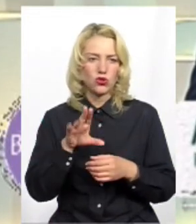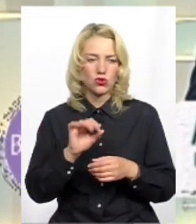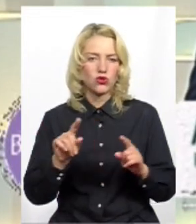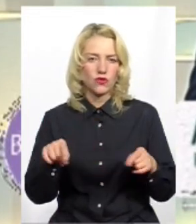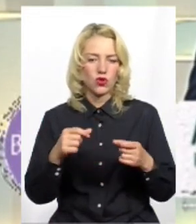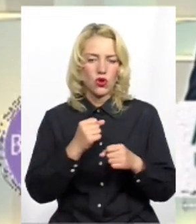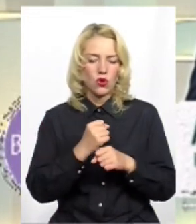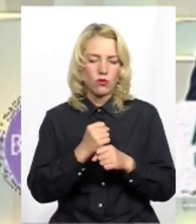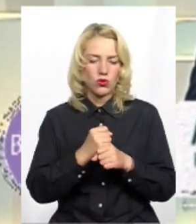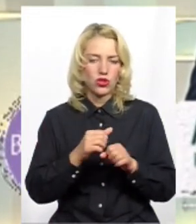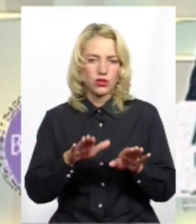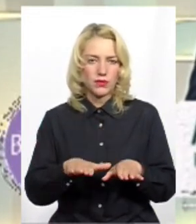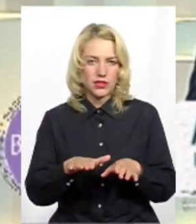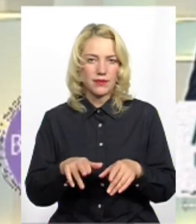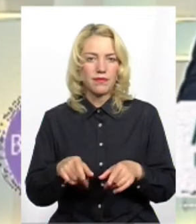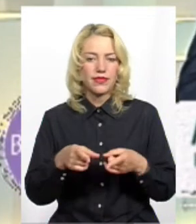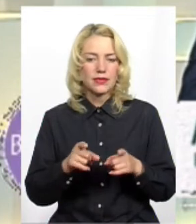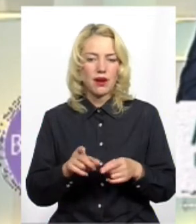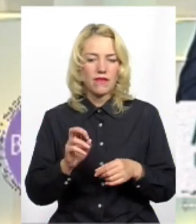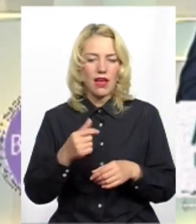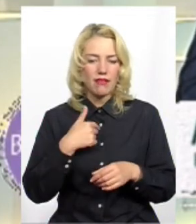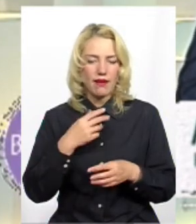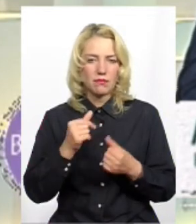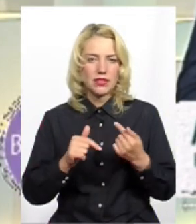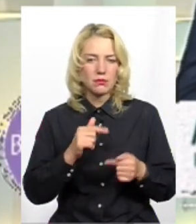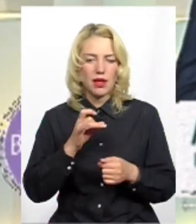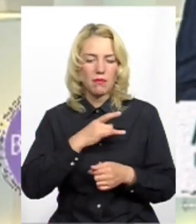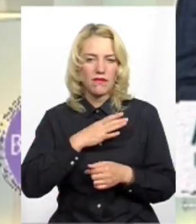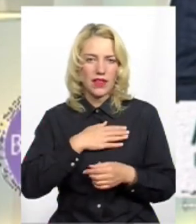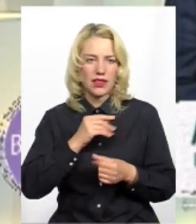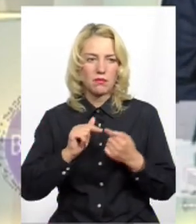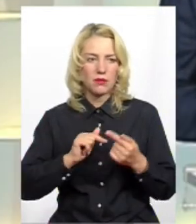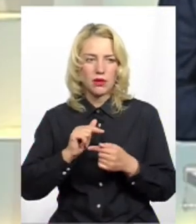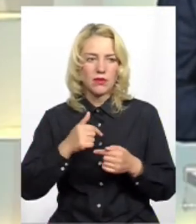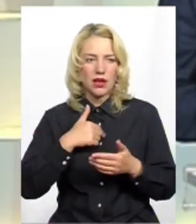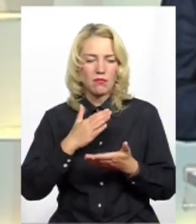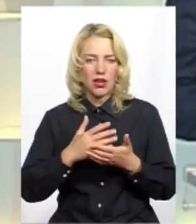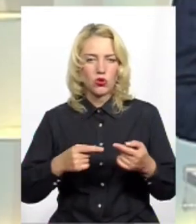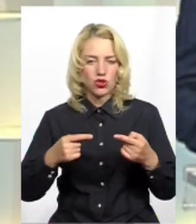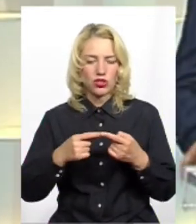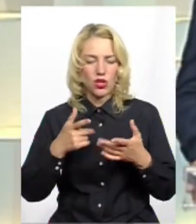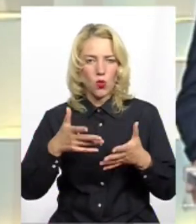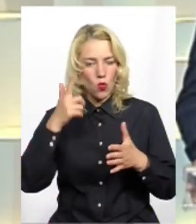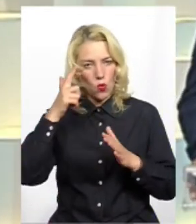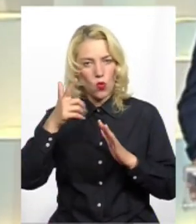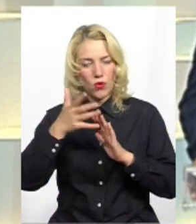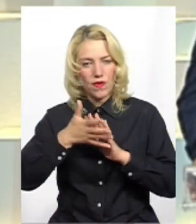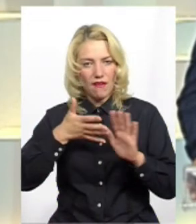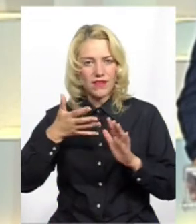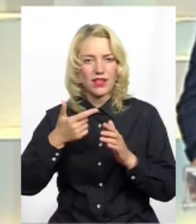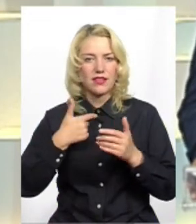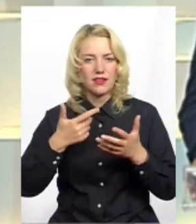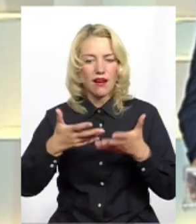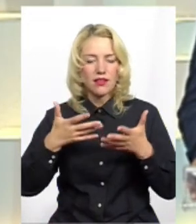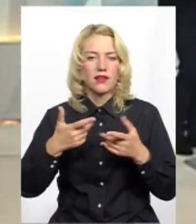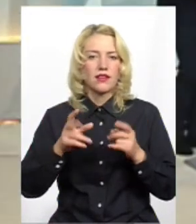робочих місць. Насправді, я як бізнесмен і приватний підприємець, я маю чітке уявлення, як можна зробити так,